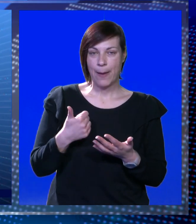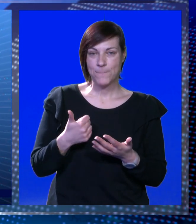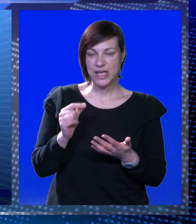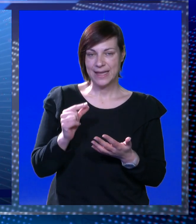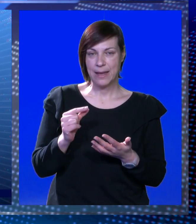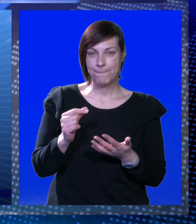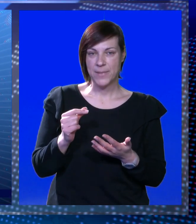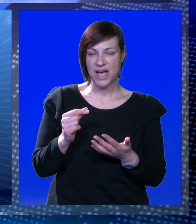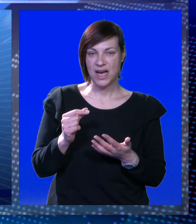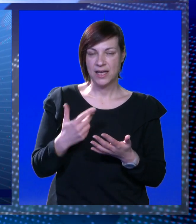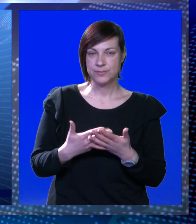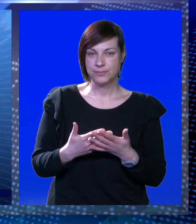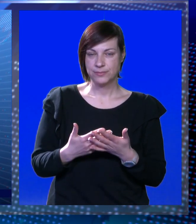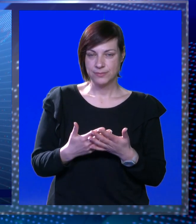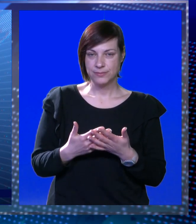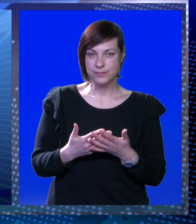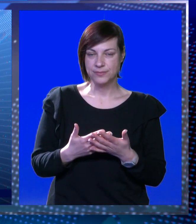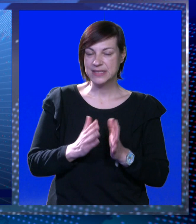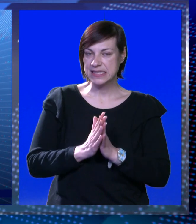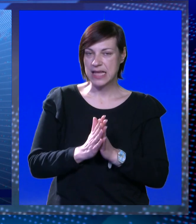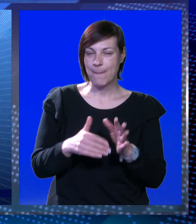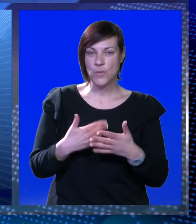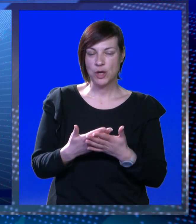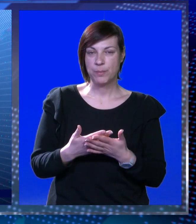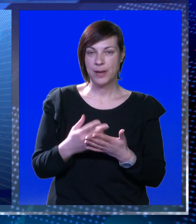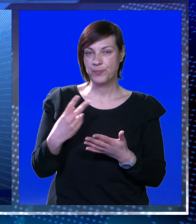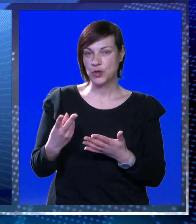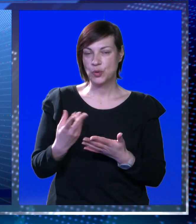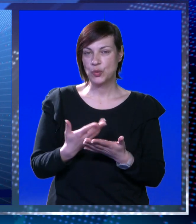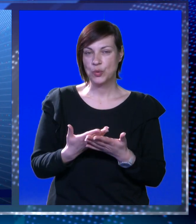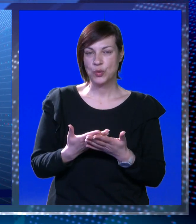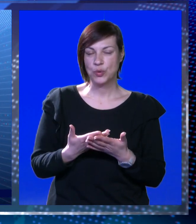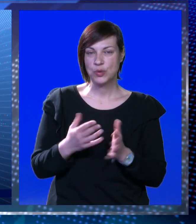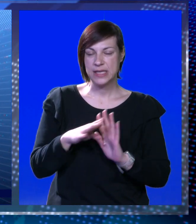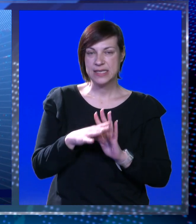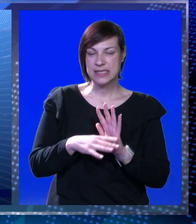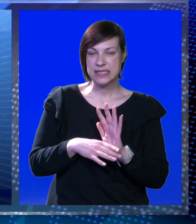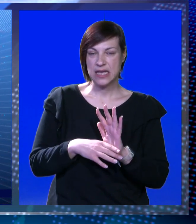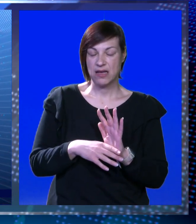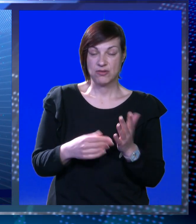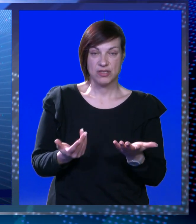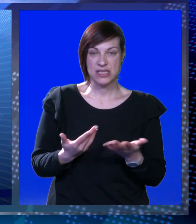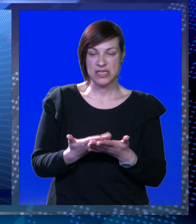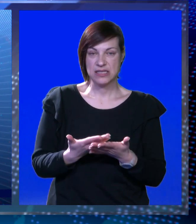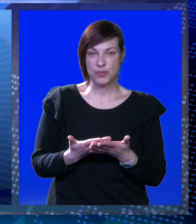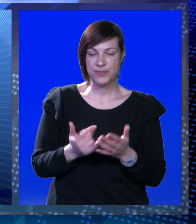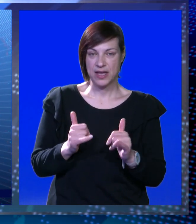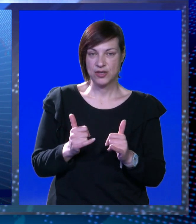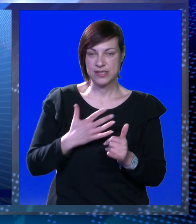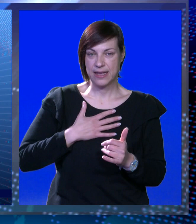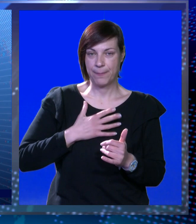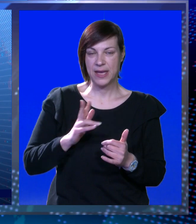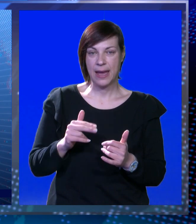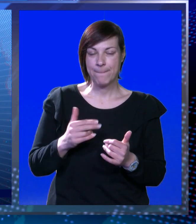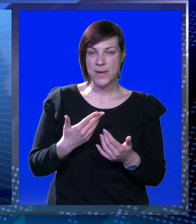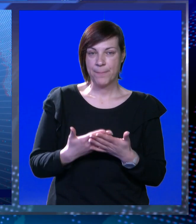jedna mala zamolba. U drugu ruku i zakonski smo legalni. Kako je sad,